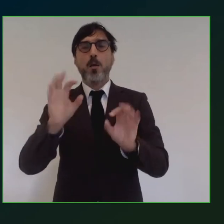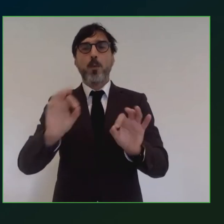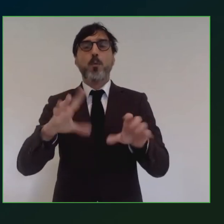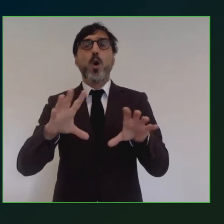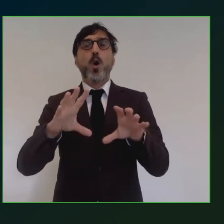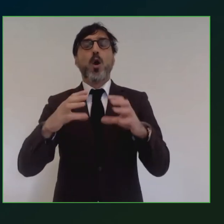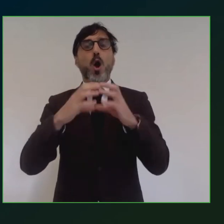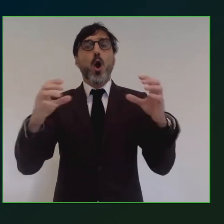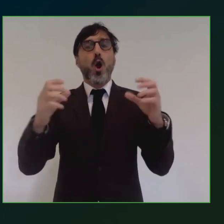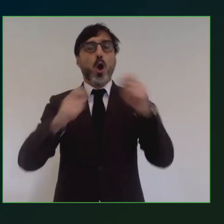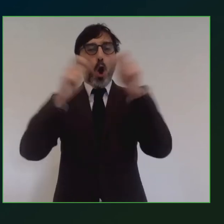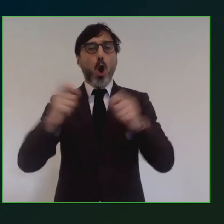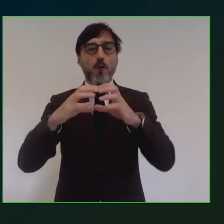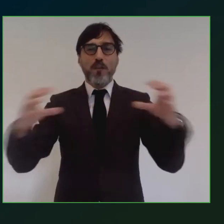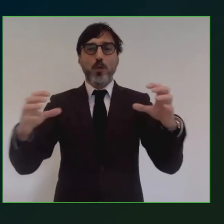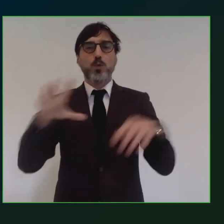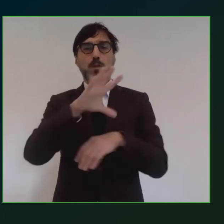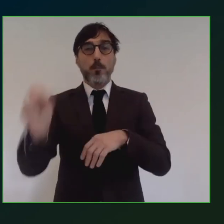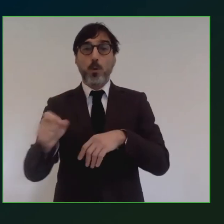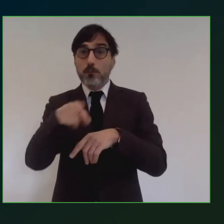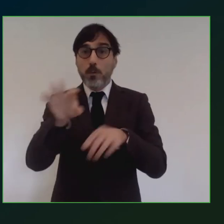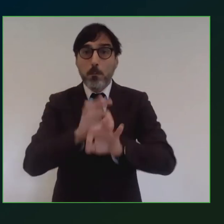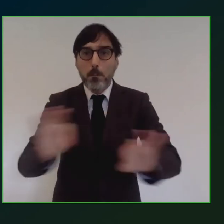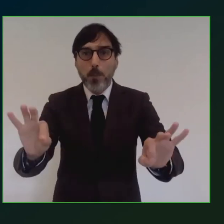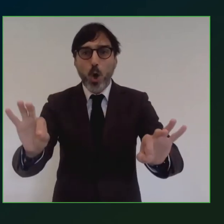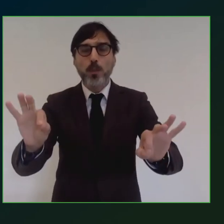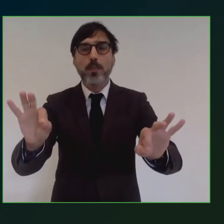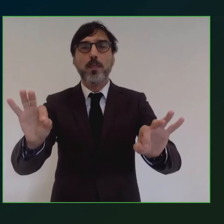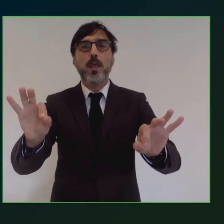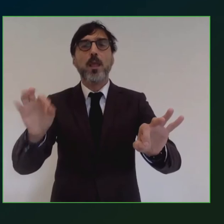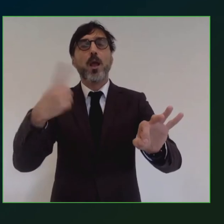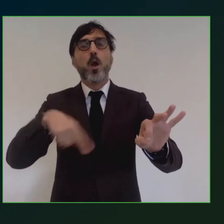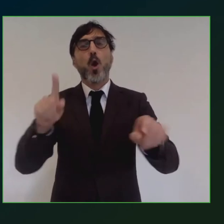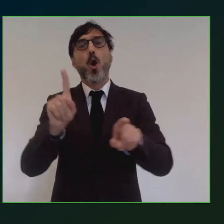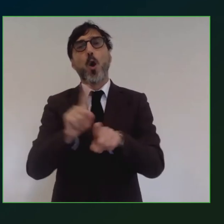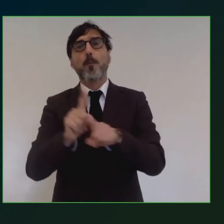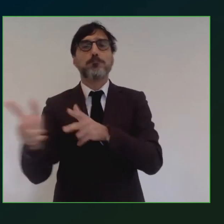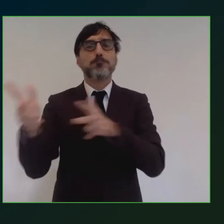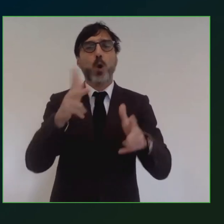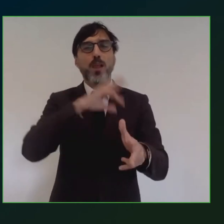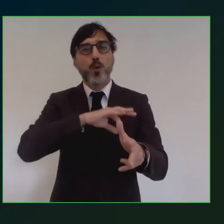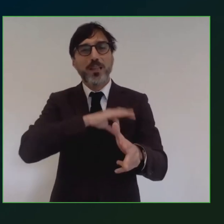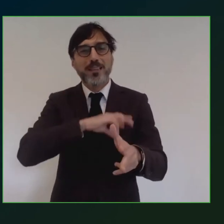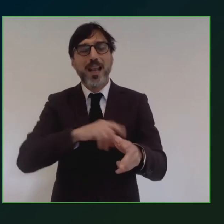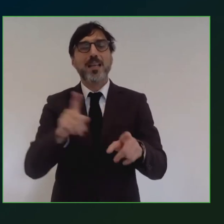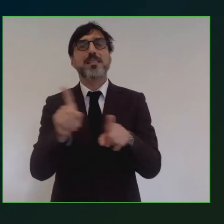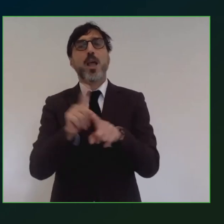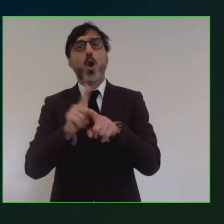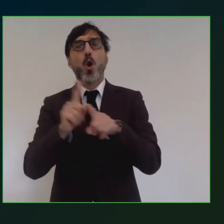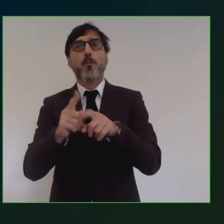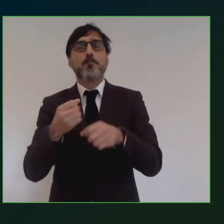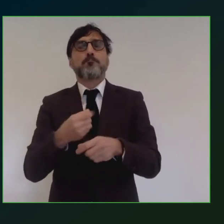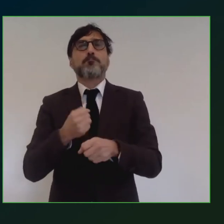A lei anche chiediamo, siete pronti come stakeholder, come rappresentanti del mondo dell'industria